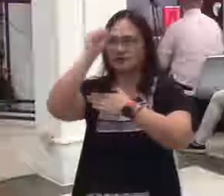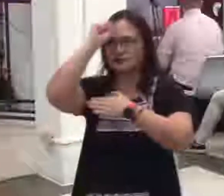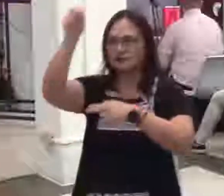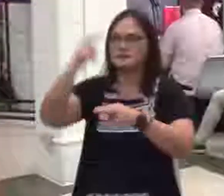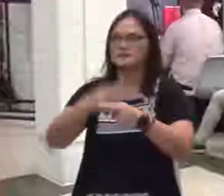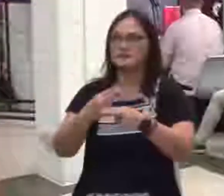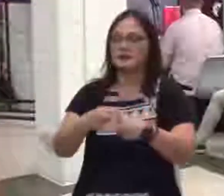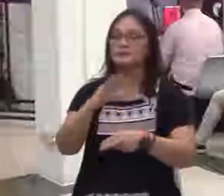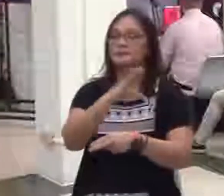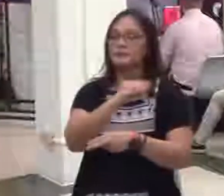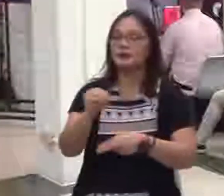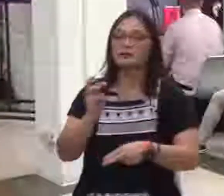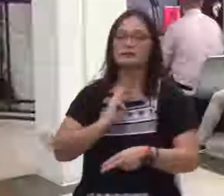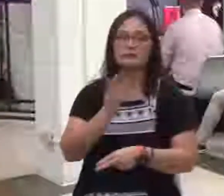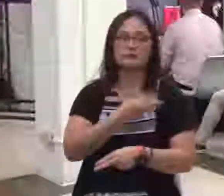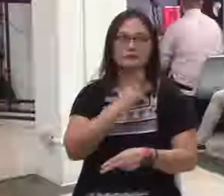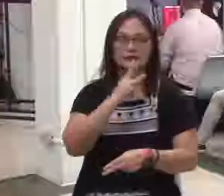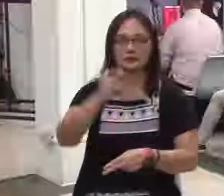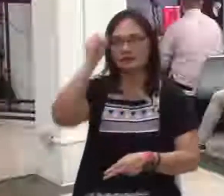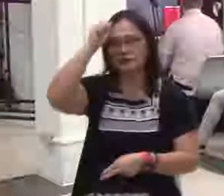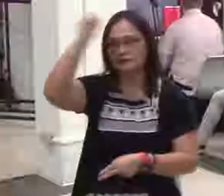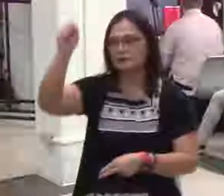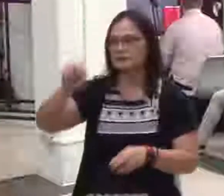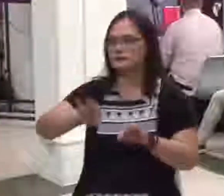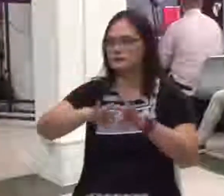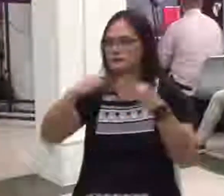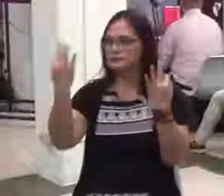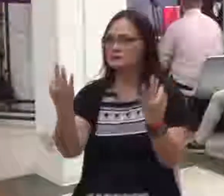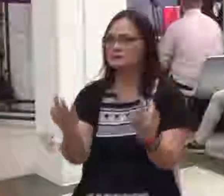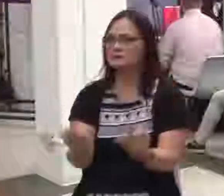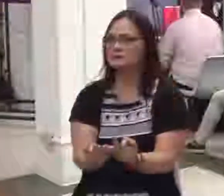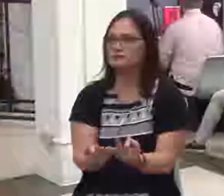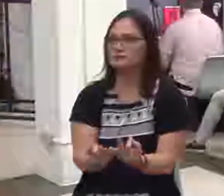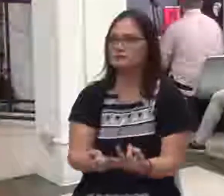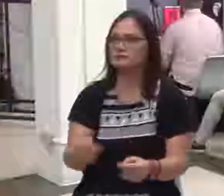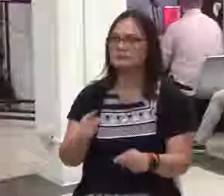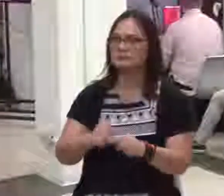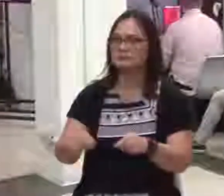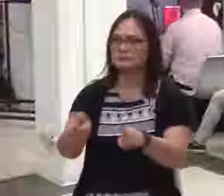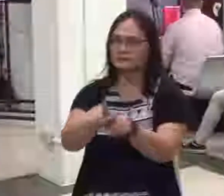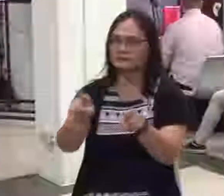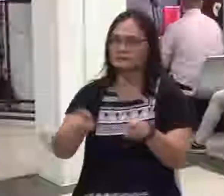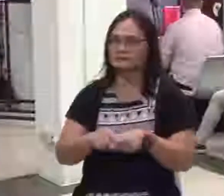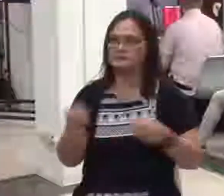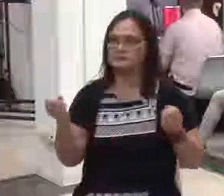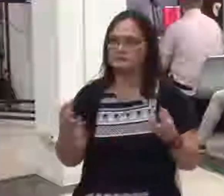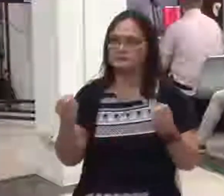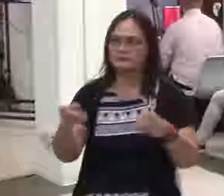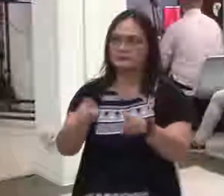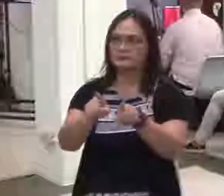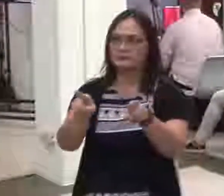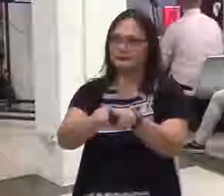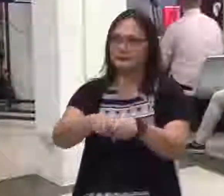know that? Anong sabi ni John sa John 1.12? But as many as received Him,